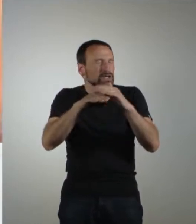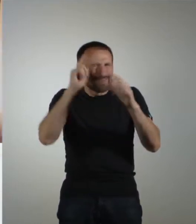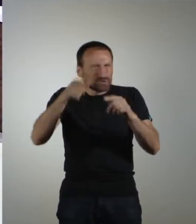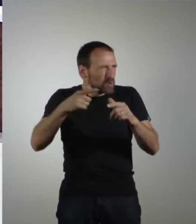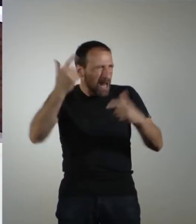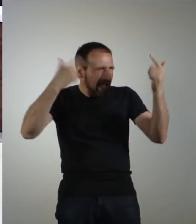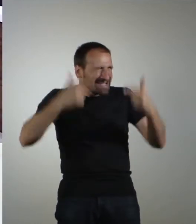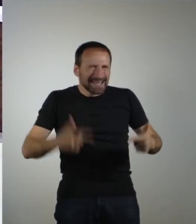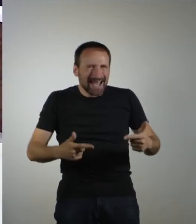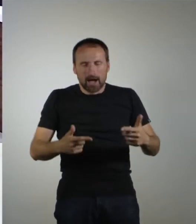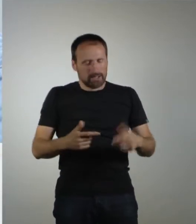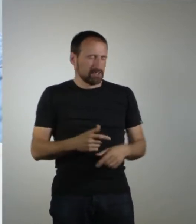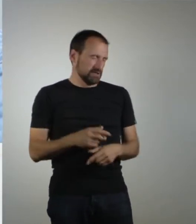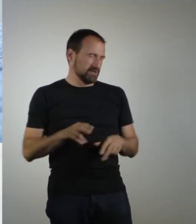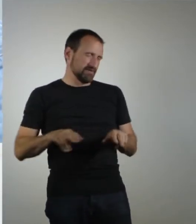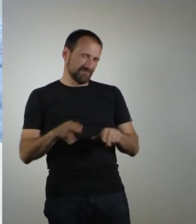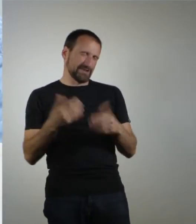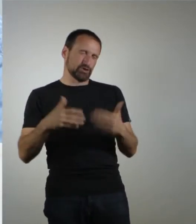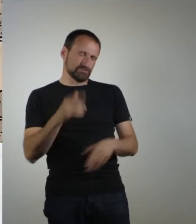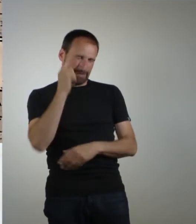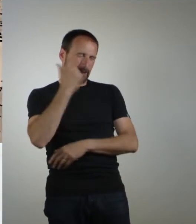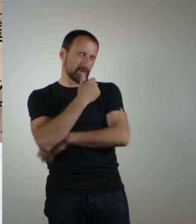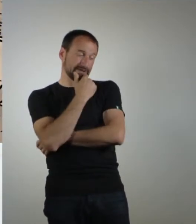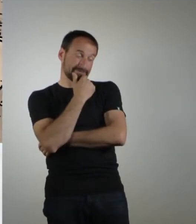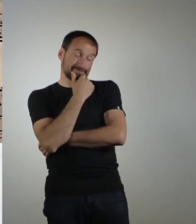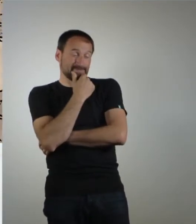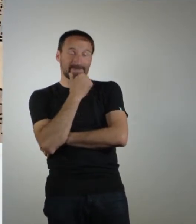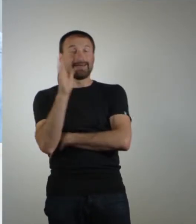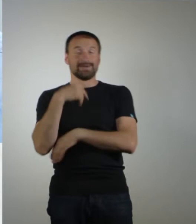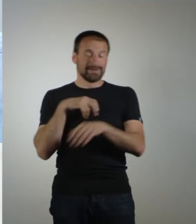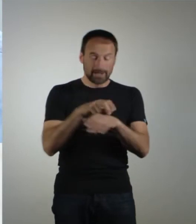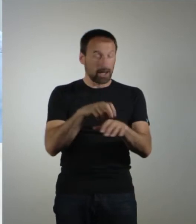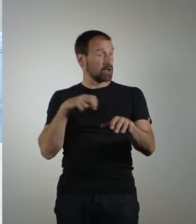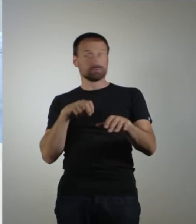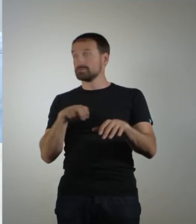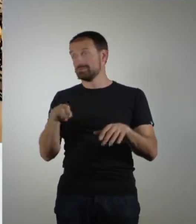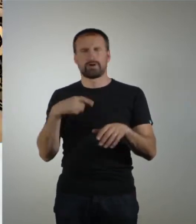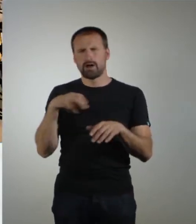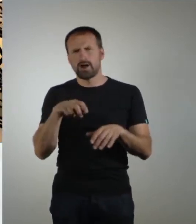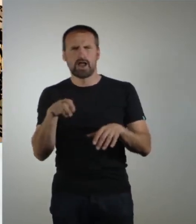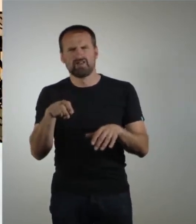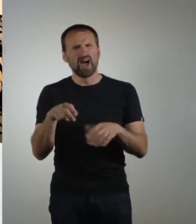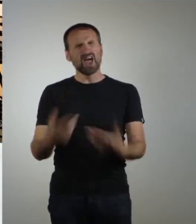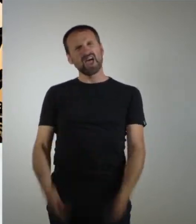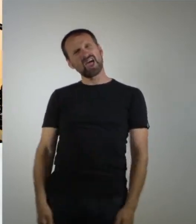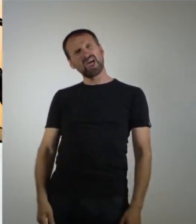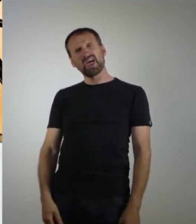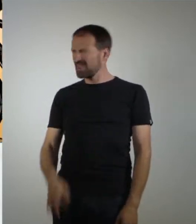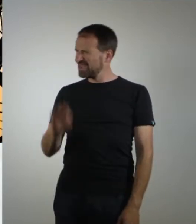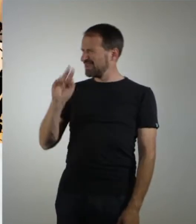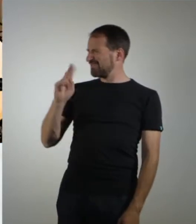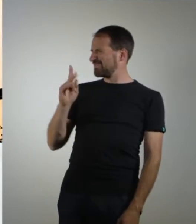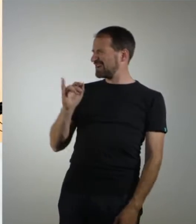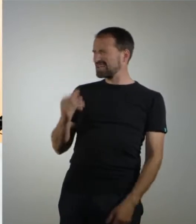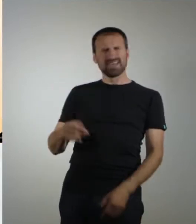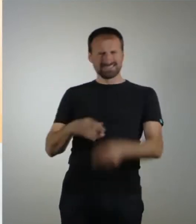-Videospiel-Logik! Dieses Spiel! Das ist dieses Spiel! So, jetzt sind wir draußen! Jetzt laufen wir ein bisschen! Ey, jetzt fängt es schon wieder an, Funky! Sie